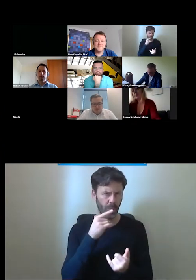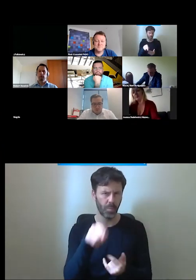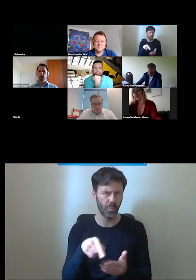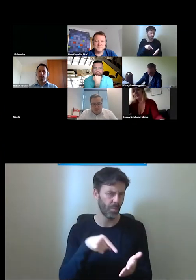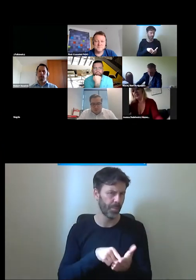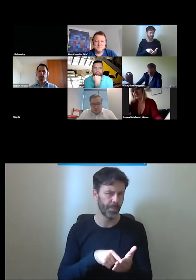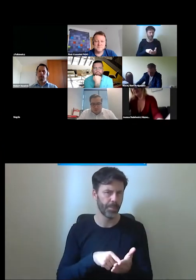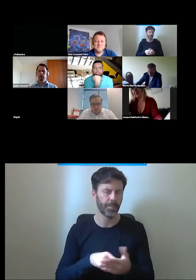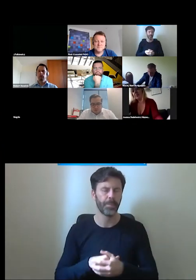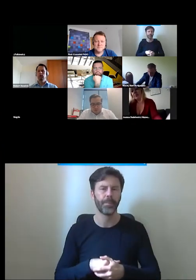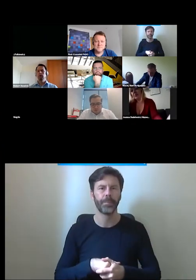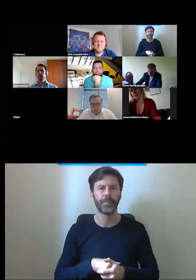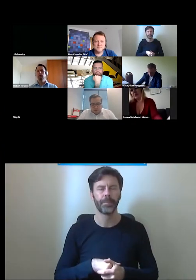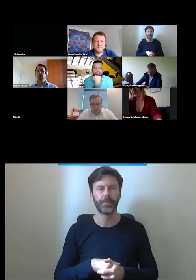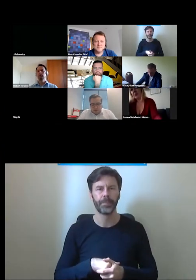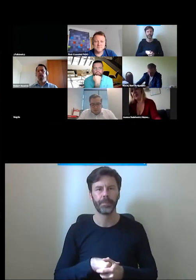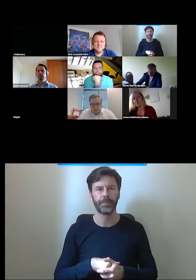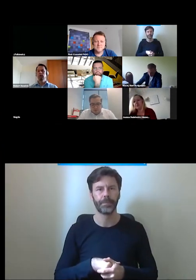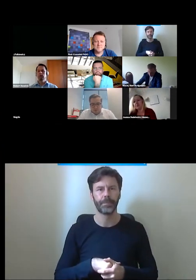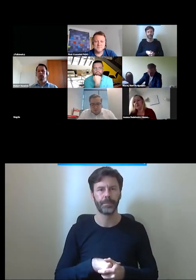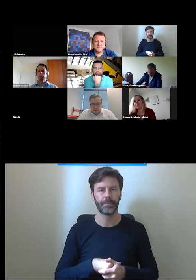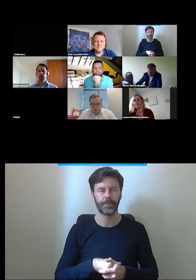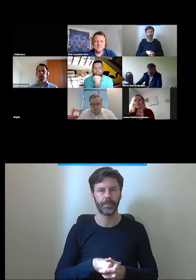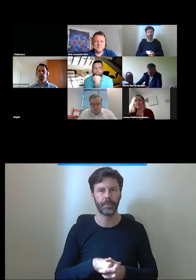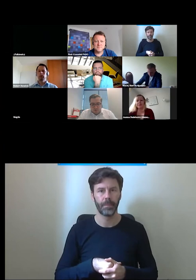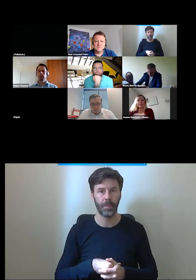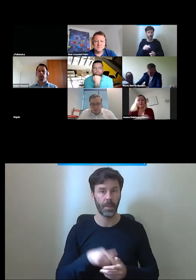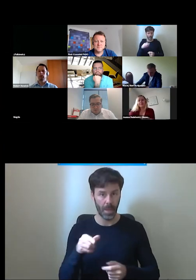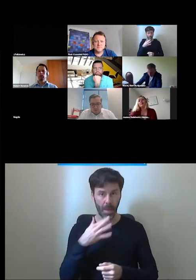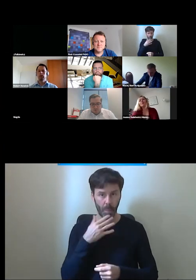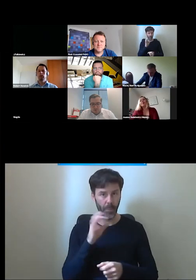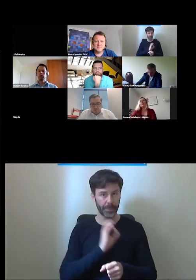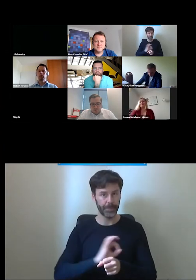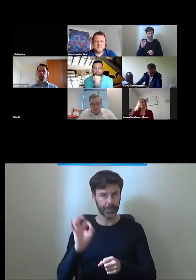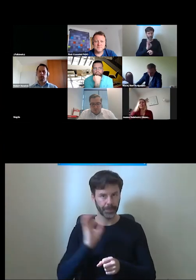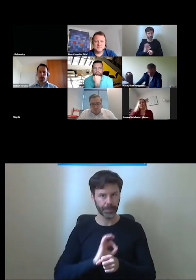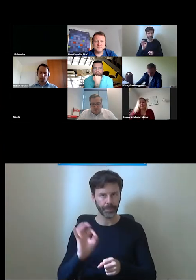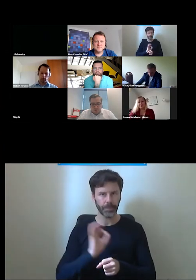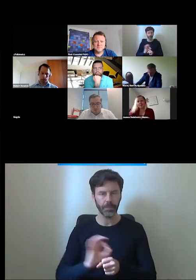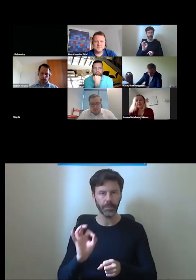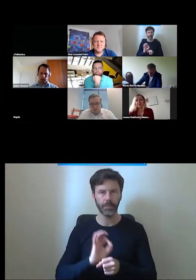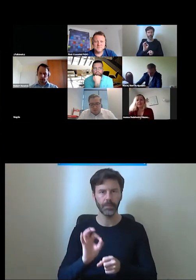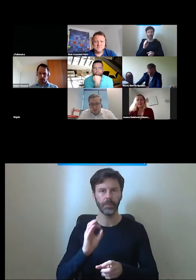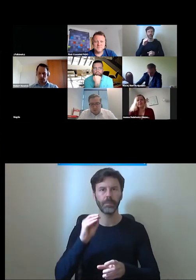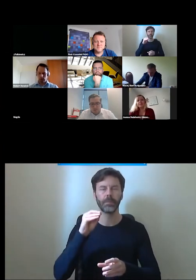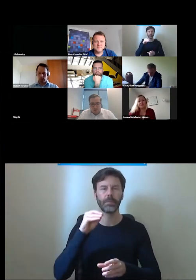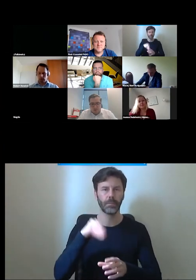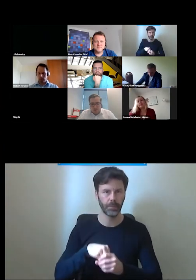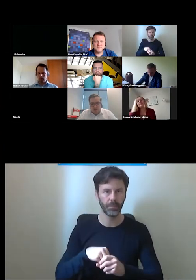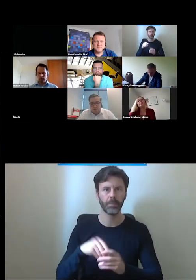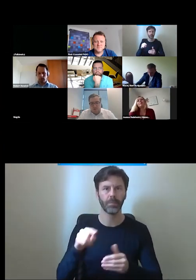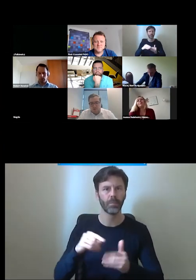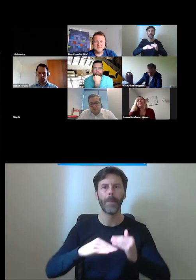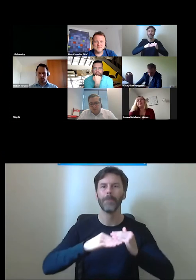infrastruktury mówi natomiast tak ten projekt o którym ja mówię sprowadza się do umiejscowienia na peronie w